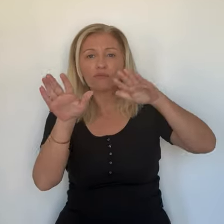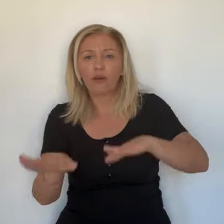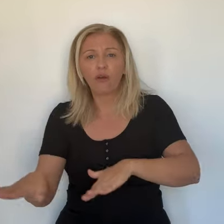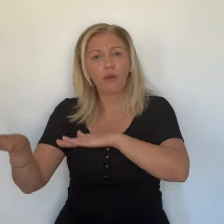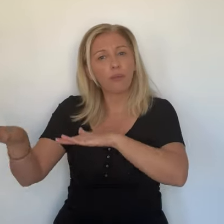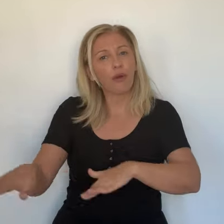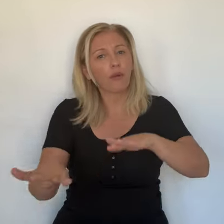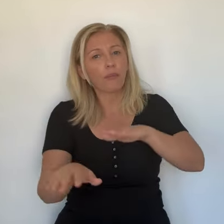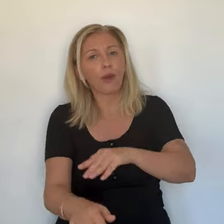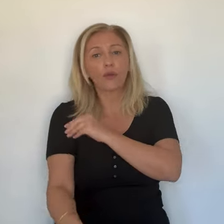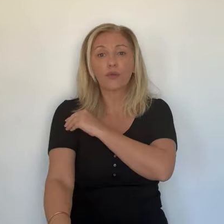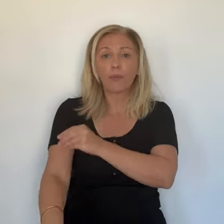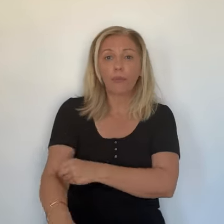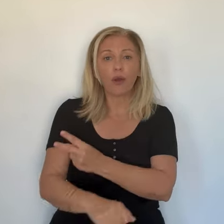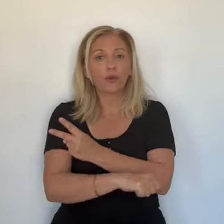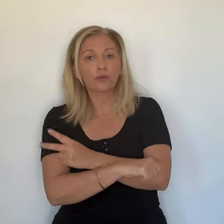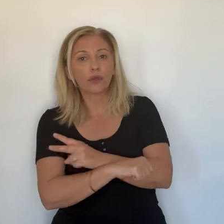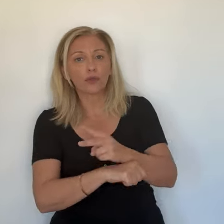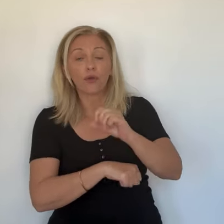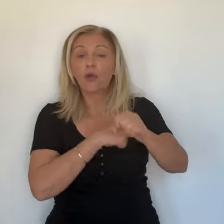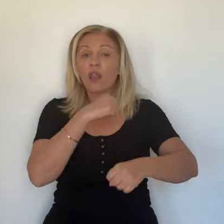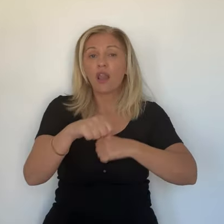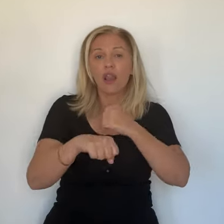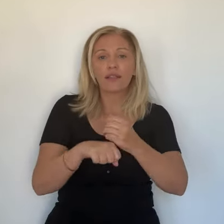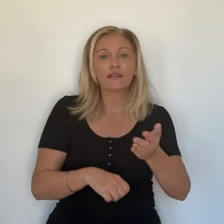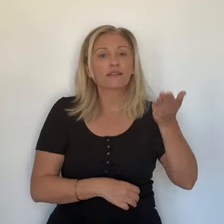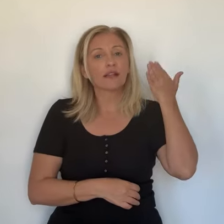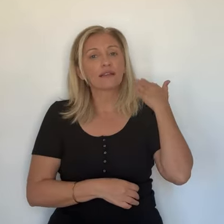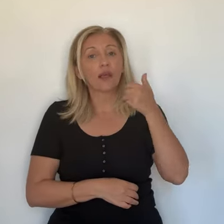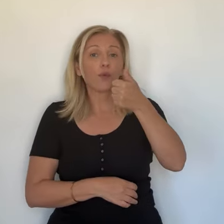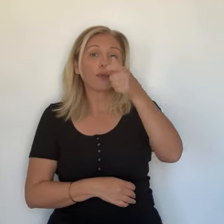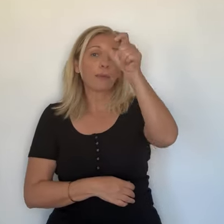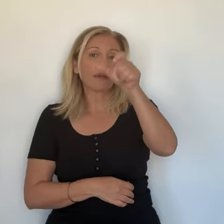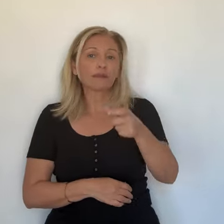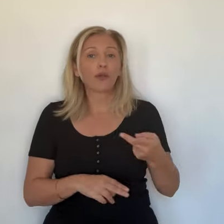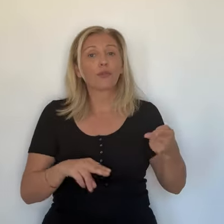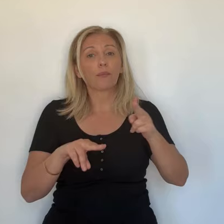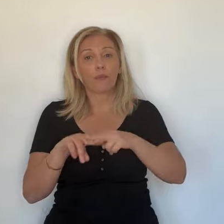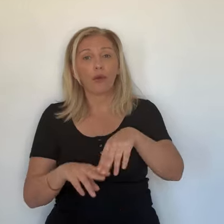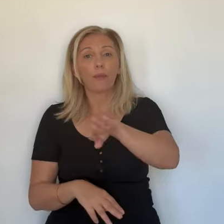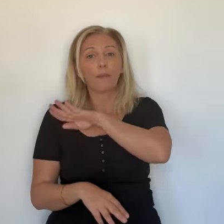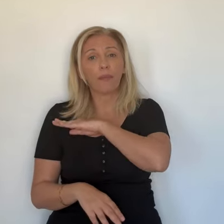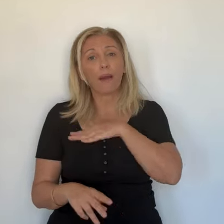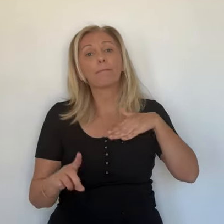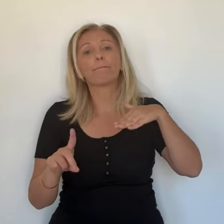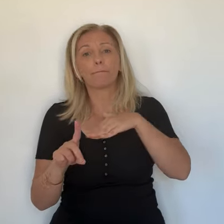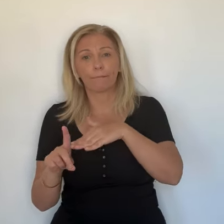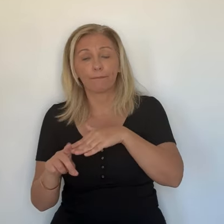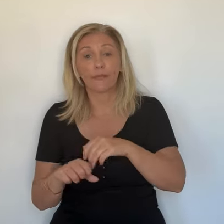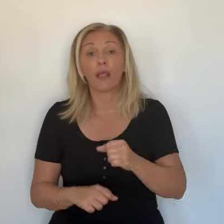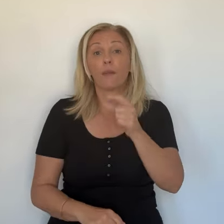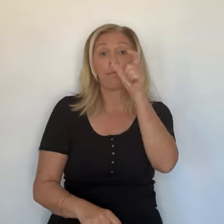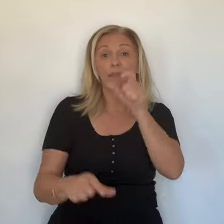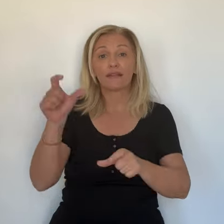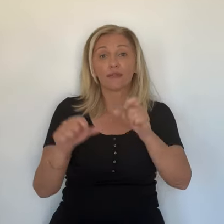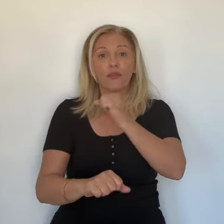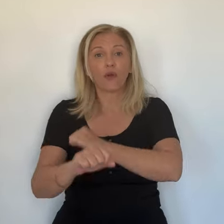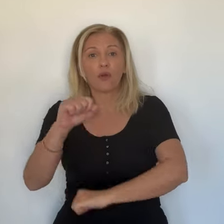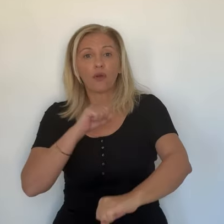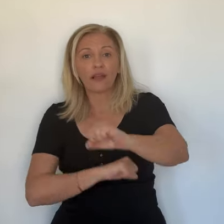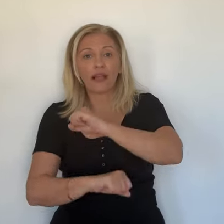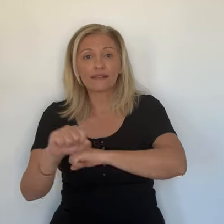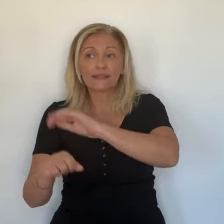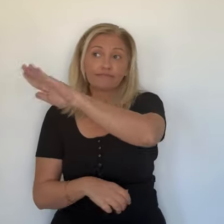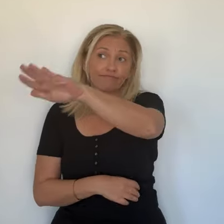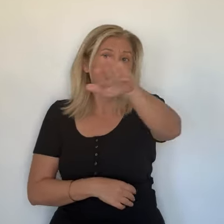spectateurs que le sport automobile reste un sport dangereux, qu'il faut respecter les zones publiques et ne pas se mettre là où il